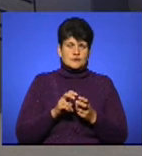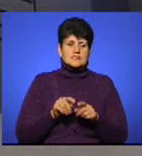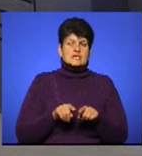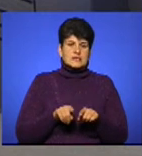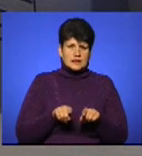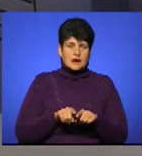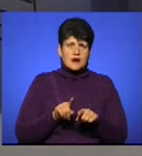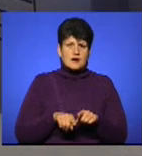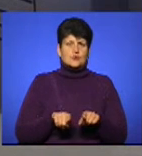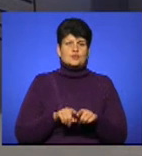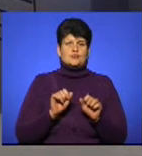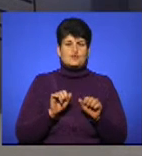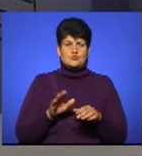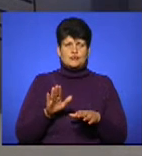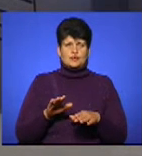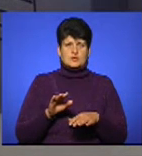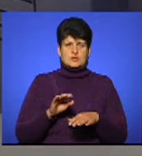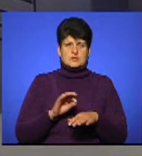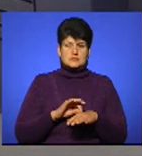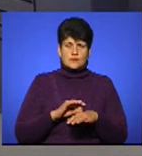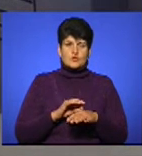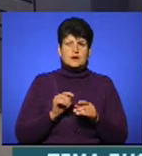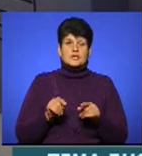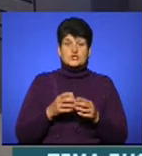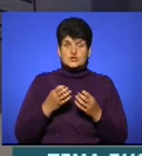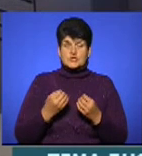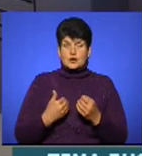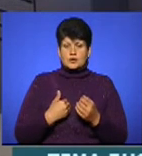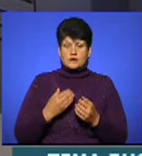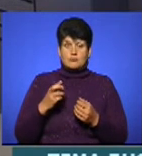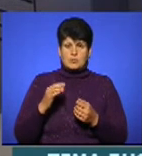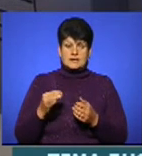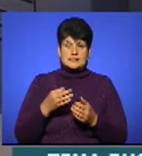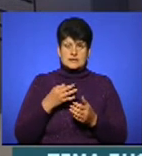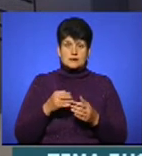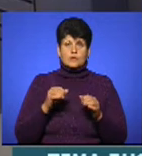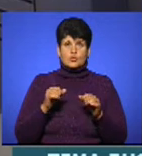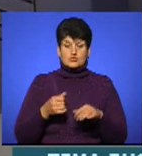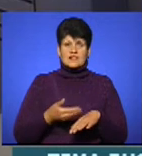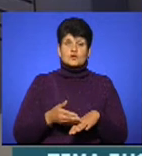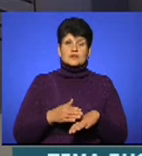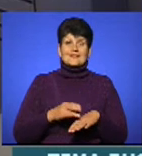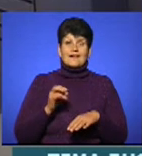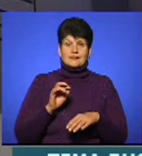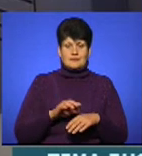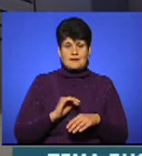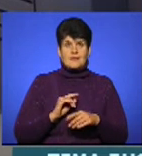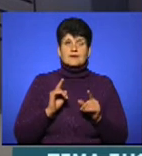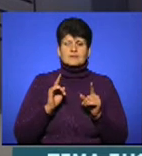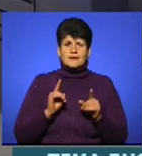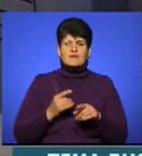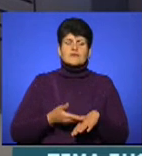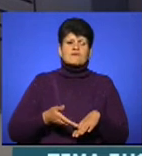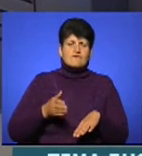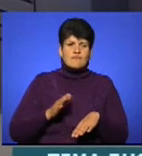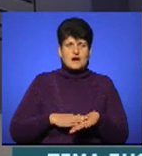виключене захворювання. І ще хотів би сказати про можливі ускладнення. Найтяжчим